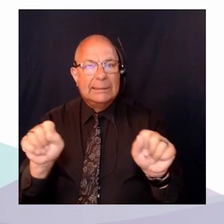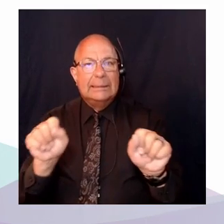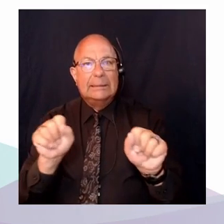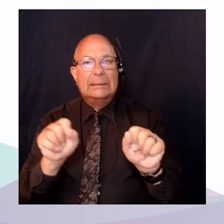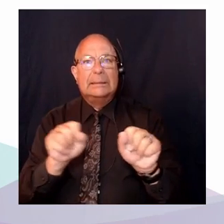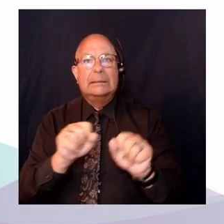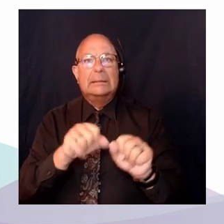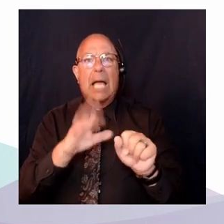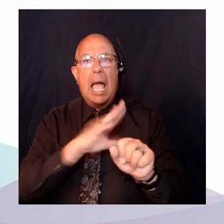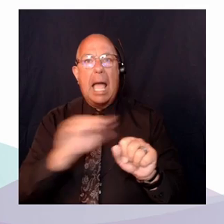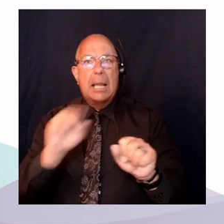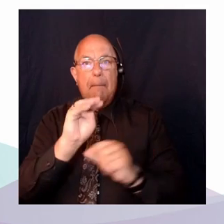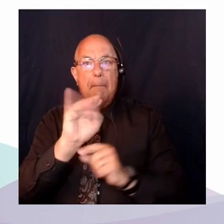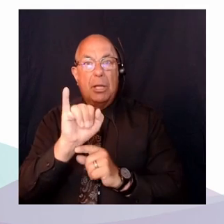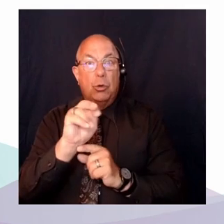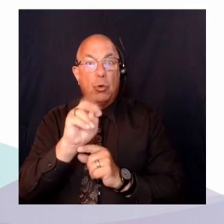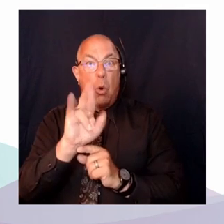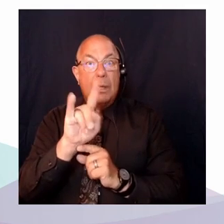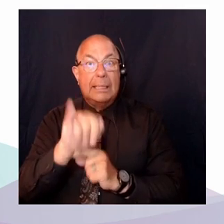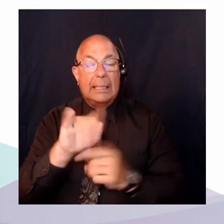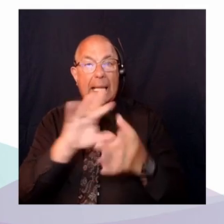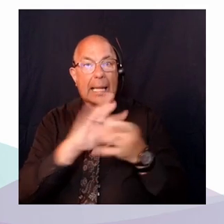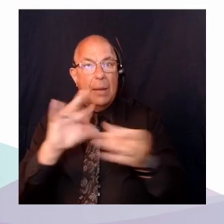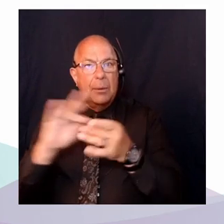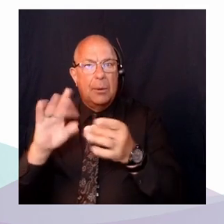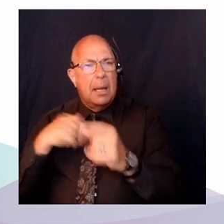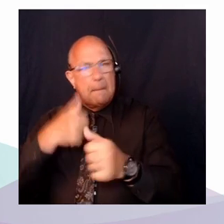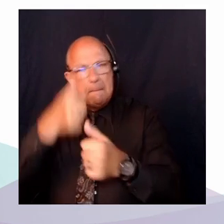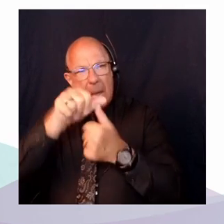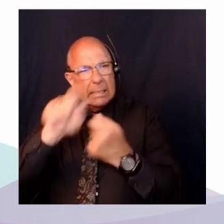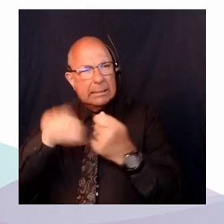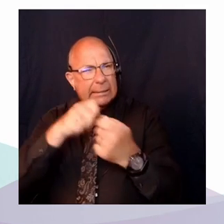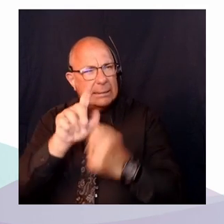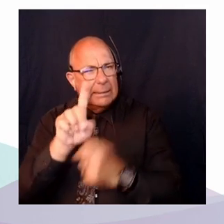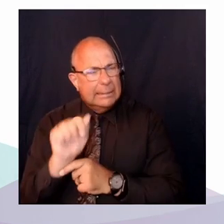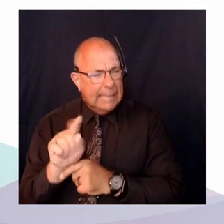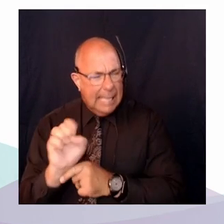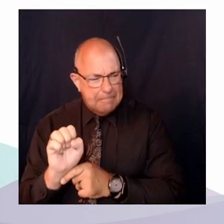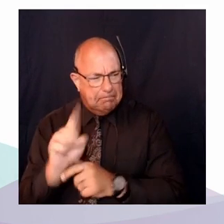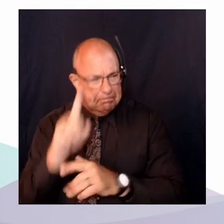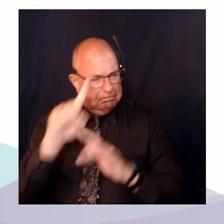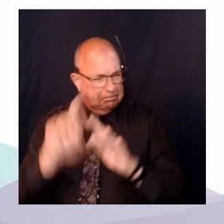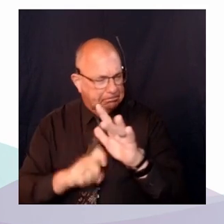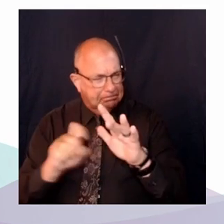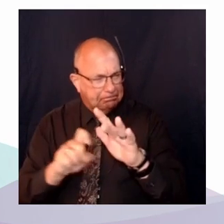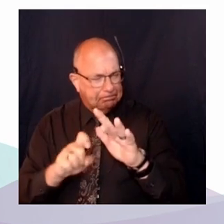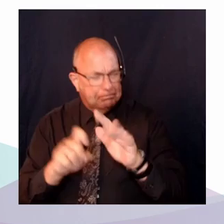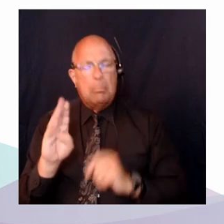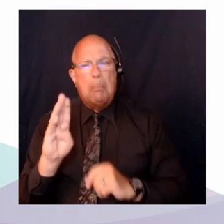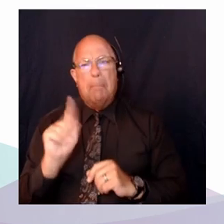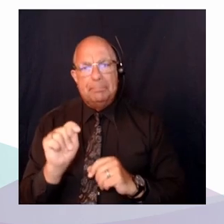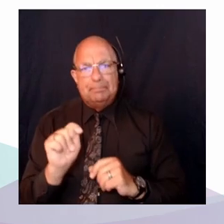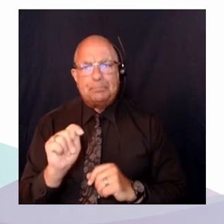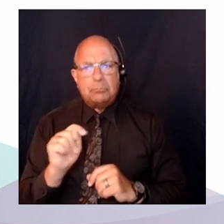souviens bien, la date m'échappe, peut-être fin des années 90, en tout cas j'ai un petit blanc de mémoire sur la date, mais on a eu une décision